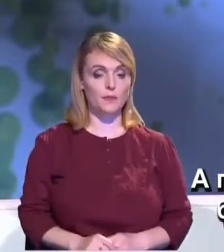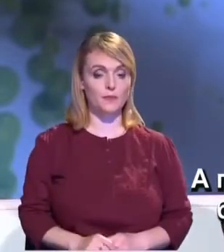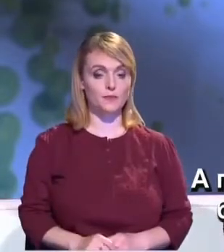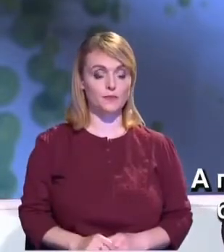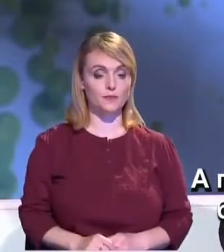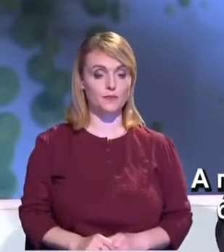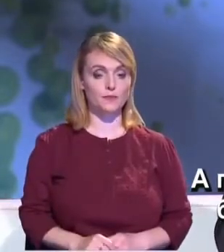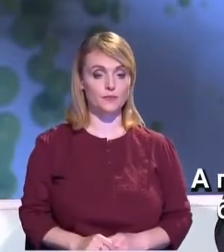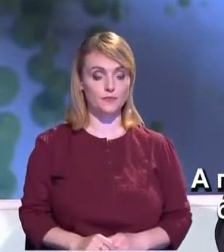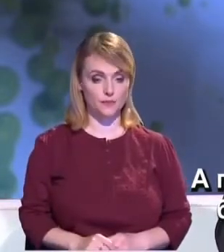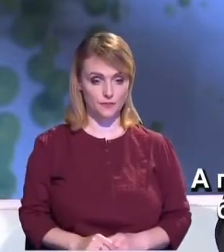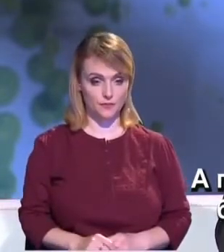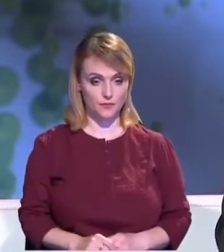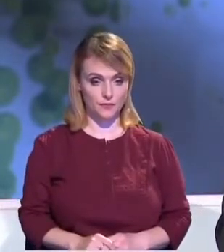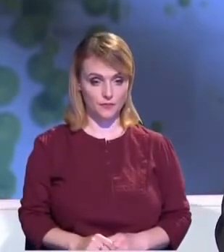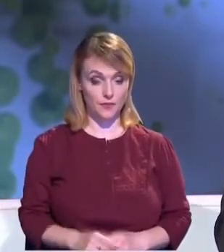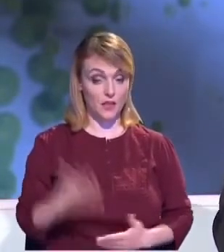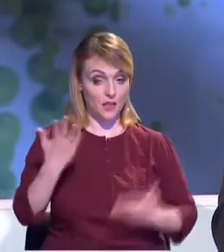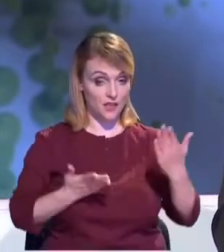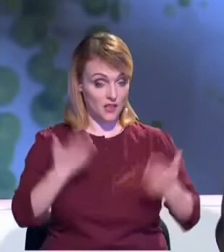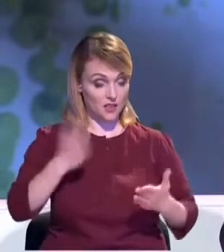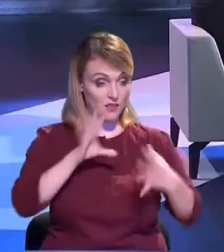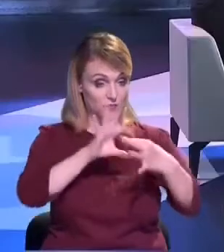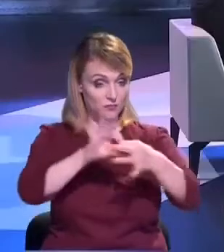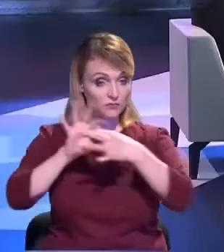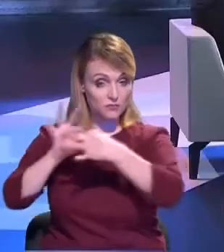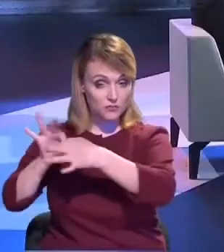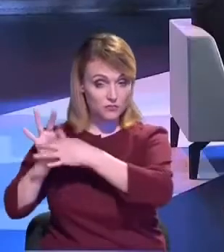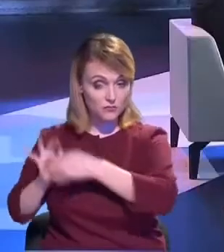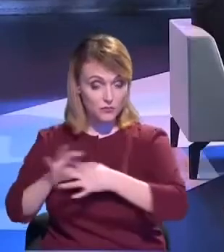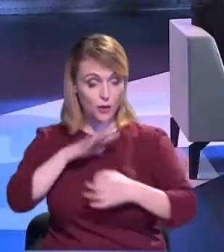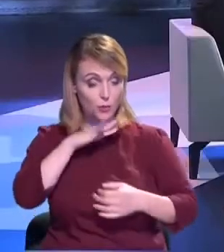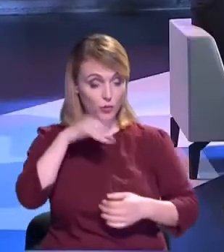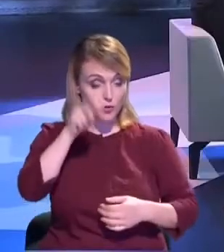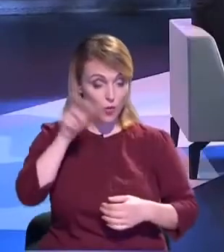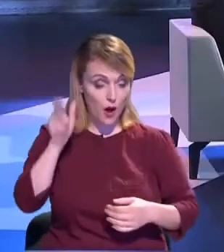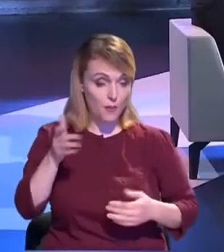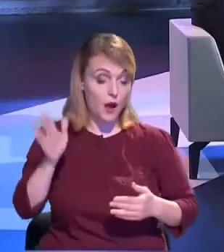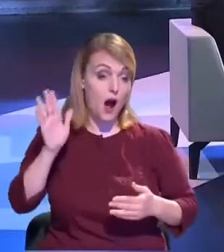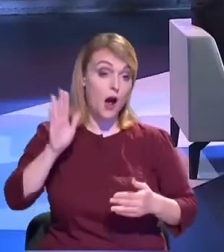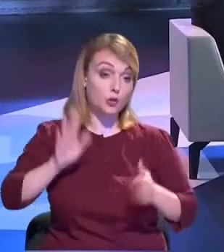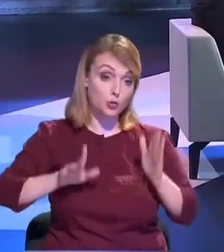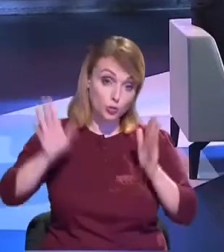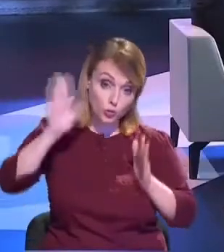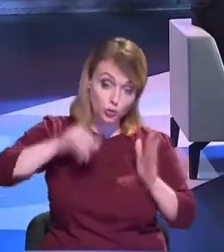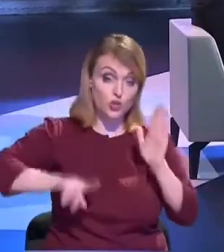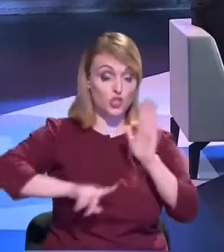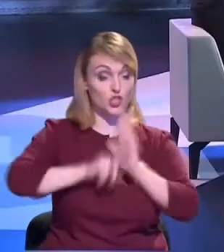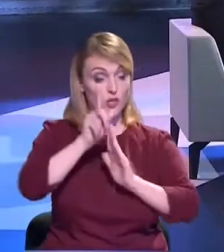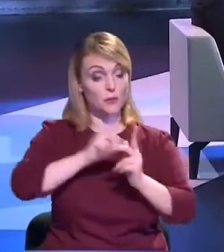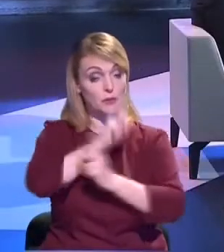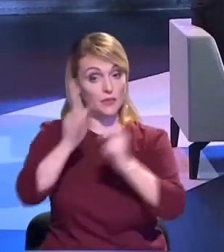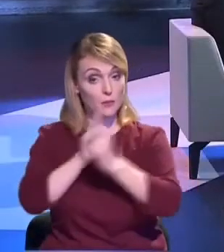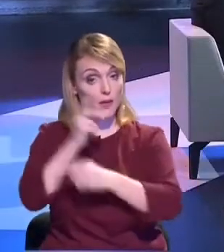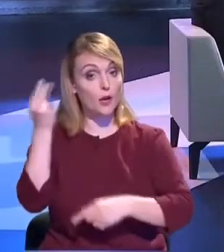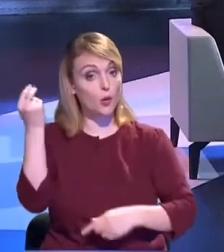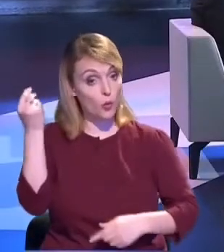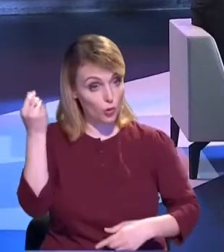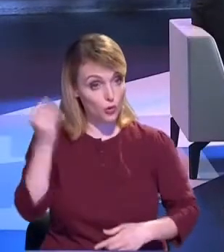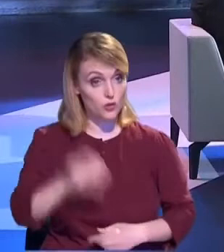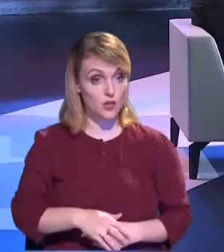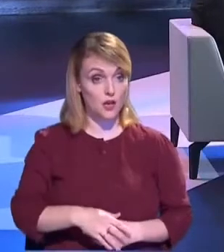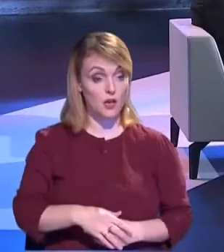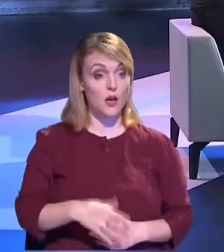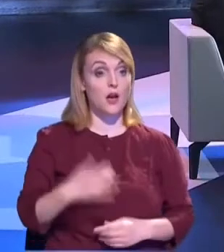atunci se diminuiază și costurile. Și părerea mea că este necesară peste tot, adică unde este